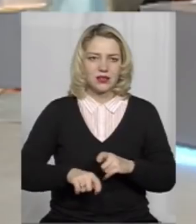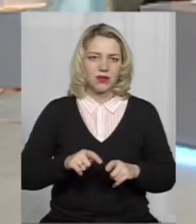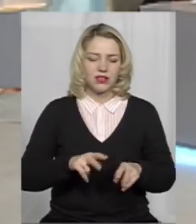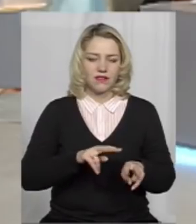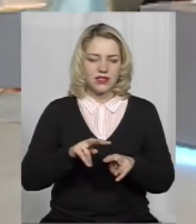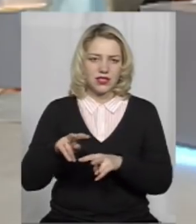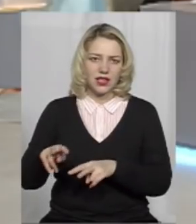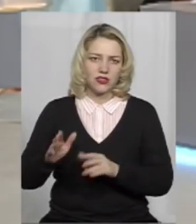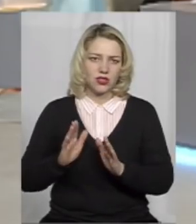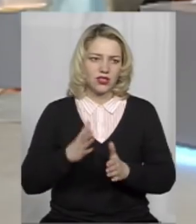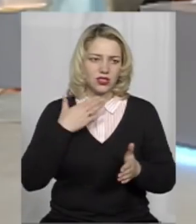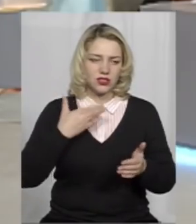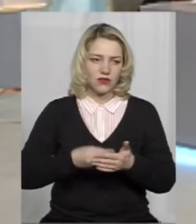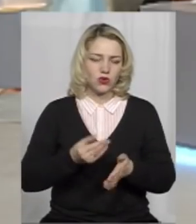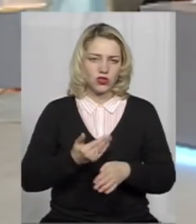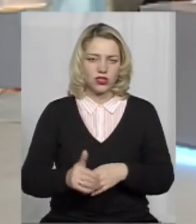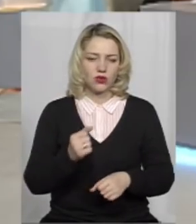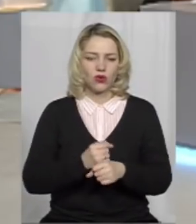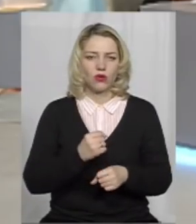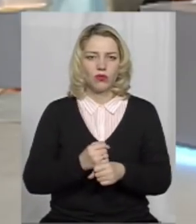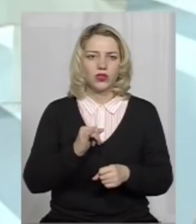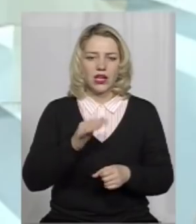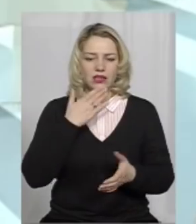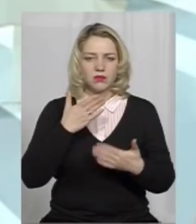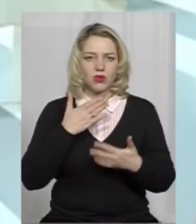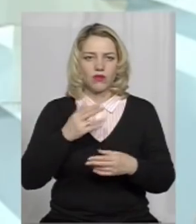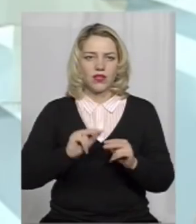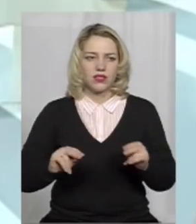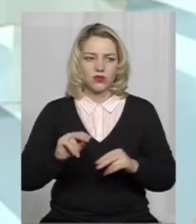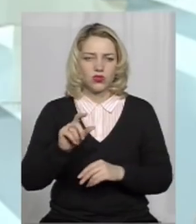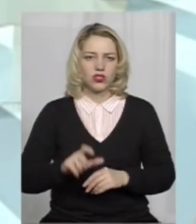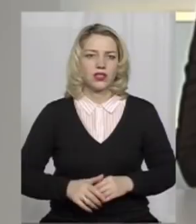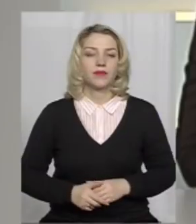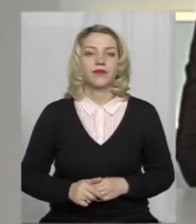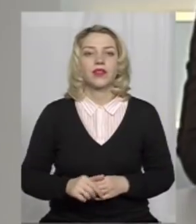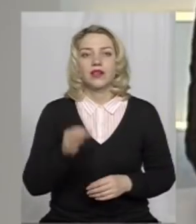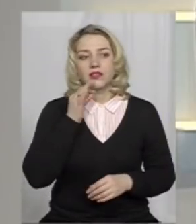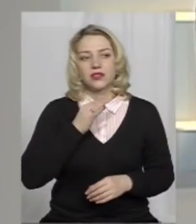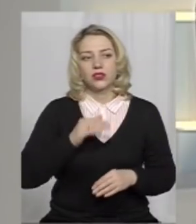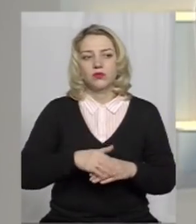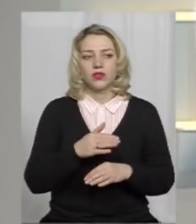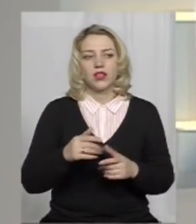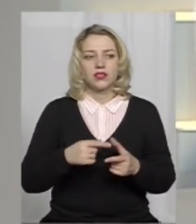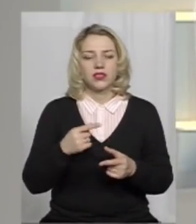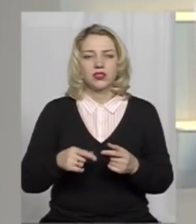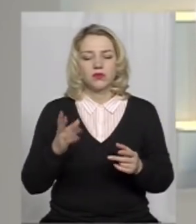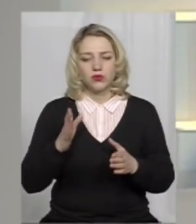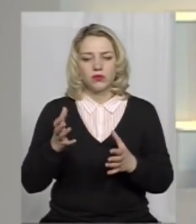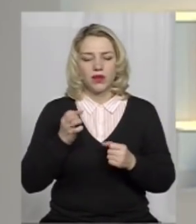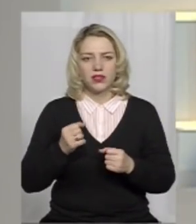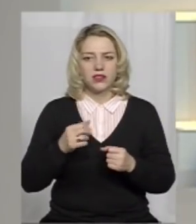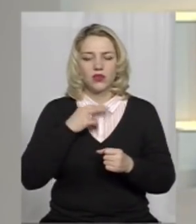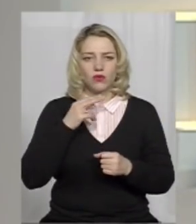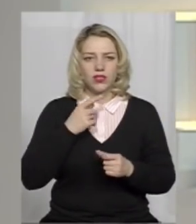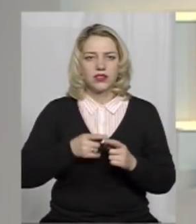відстежують лише свою частину роботи і спілкування з вчителем. Скажіть, будь ласка, чи будуть братися до уваги ті